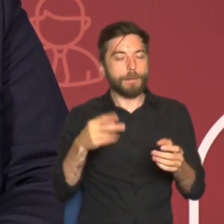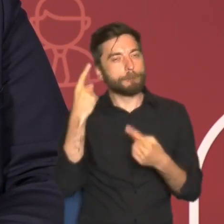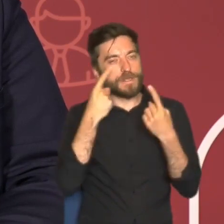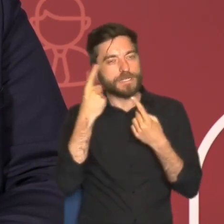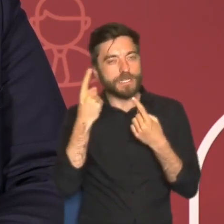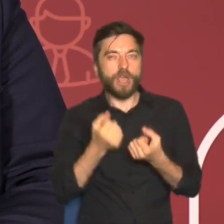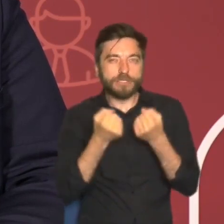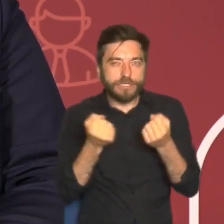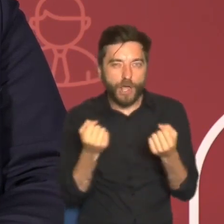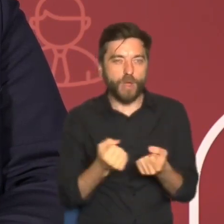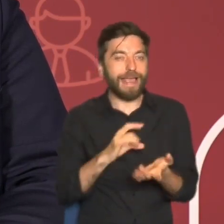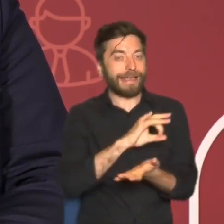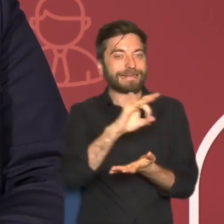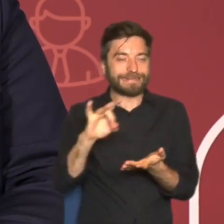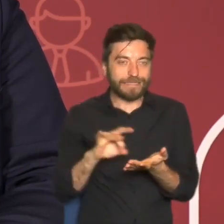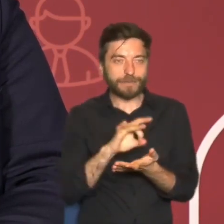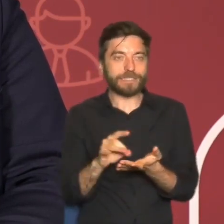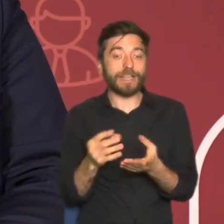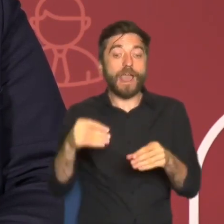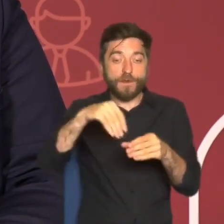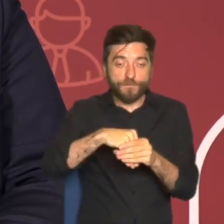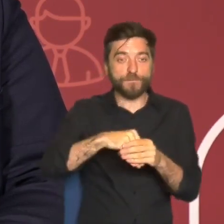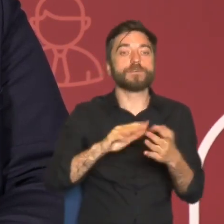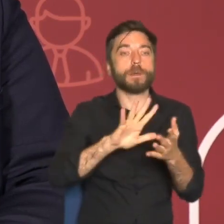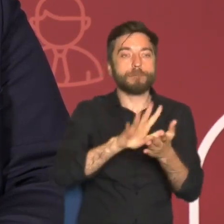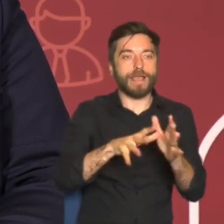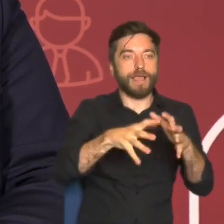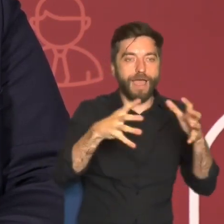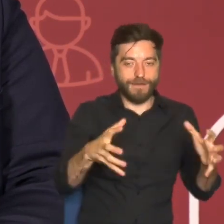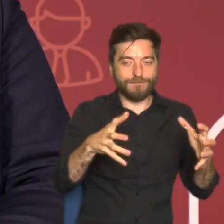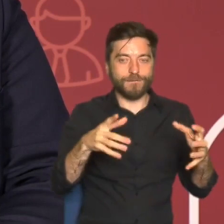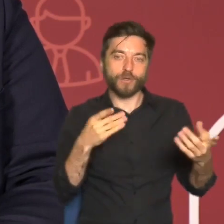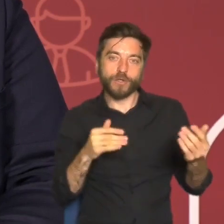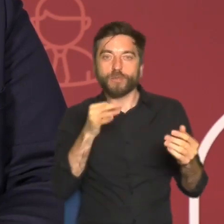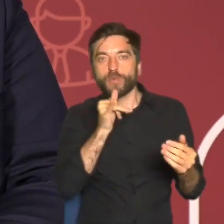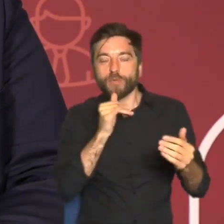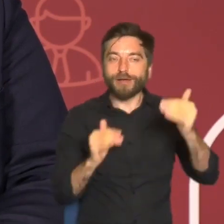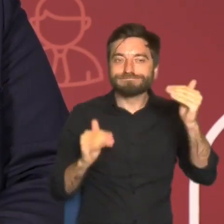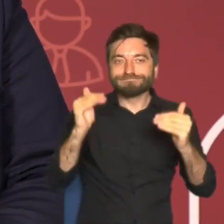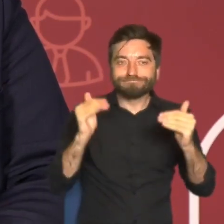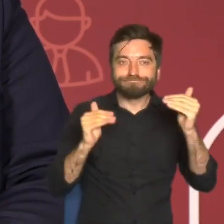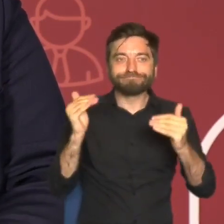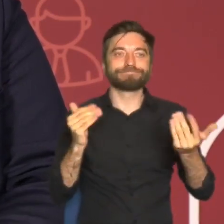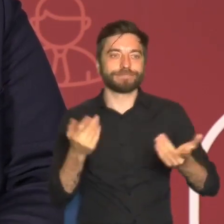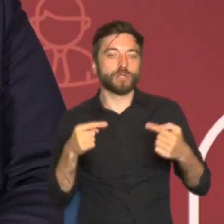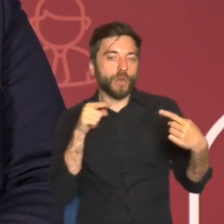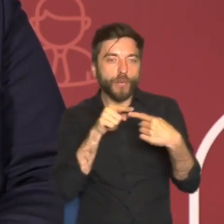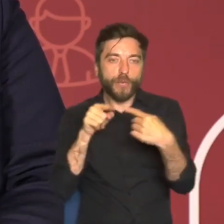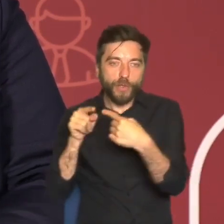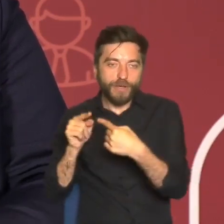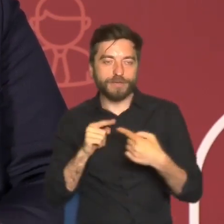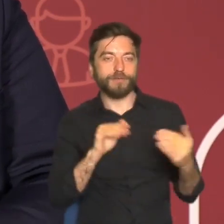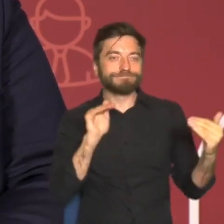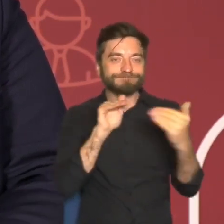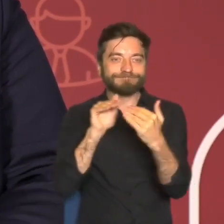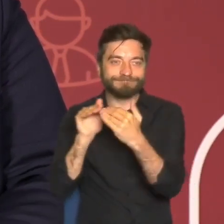gmin w ramach metropolii a więc osiąganie pewnego konsensusu na poziomie metropolitalnym